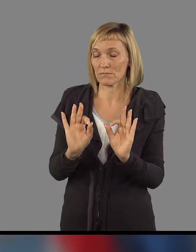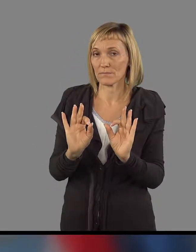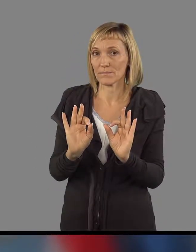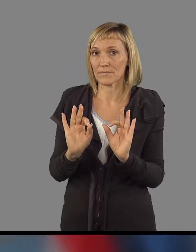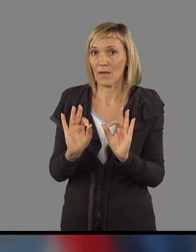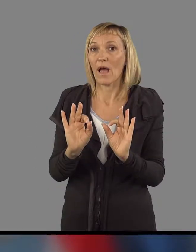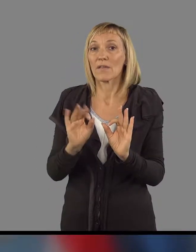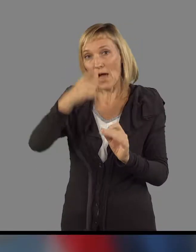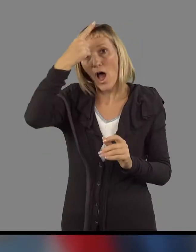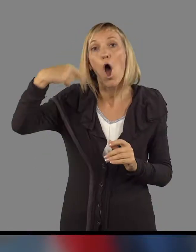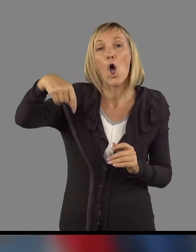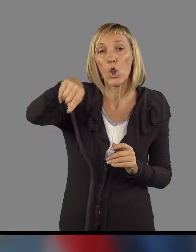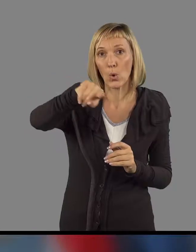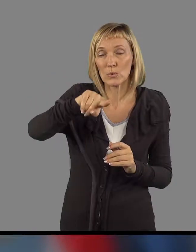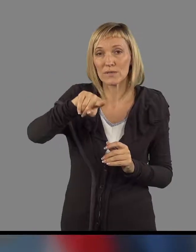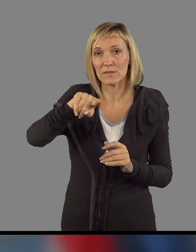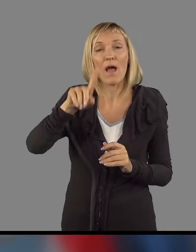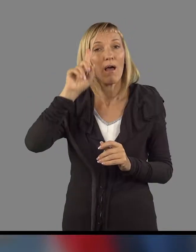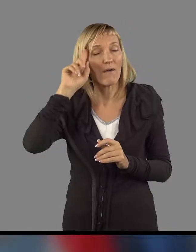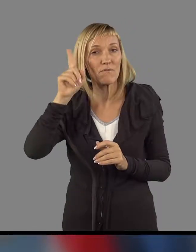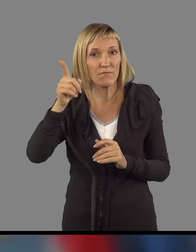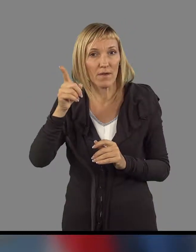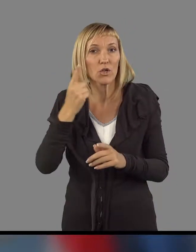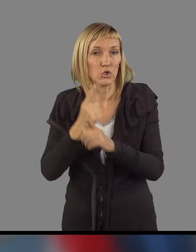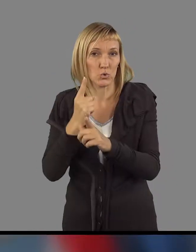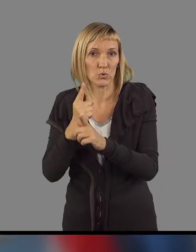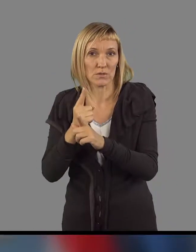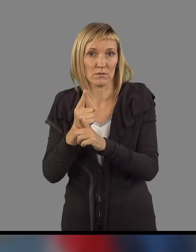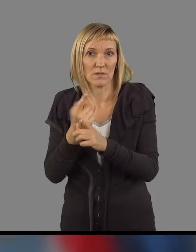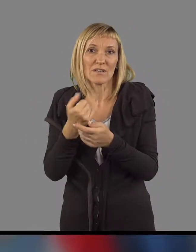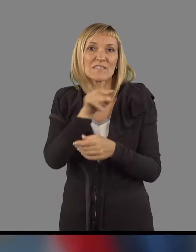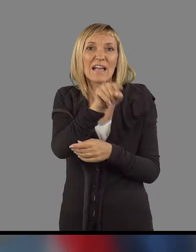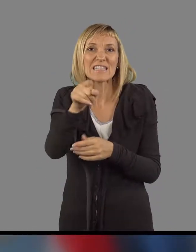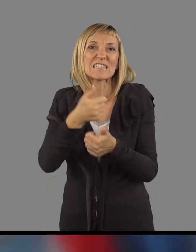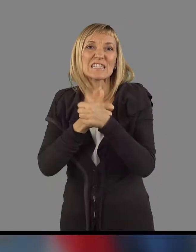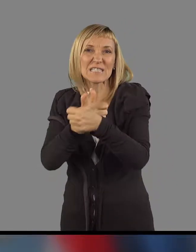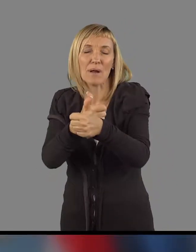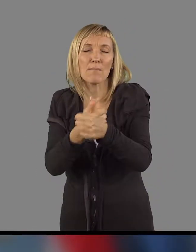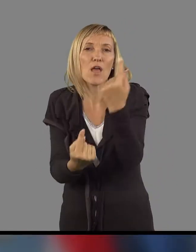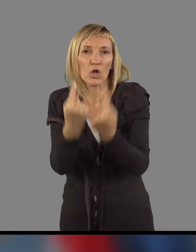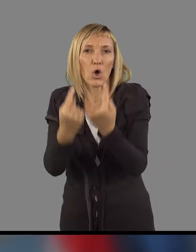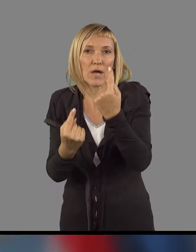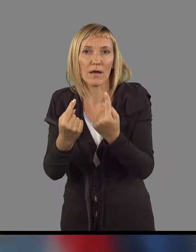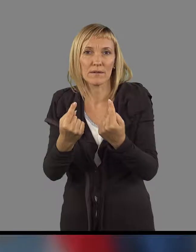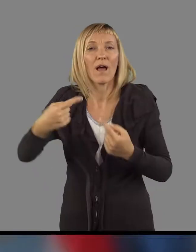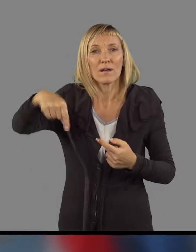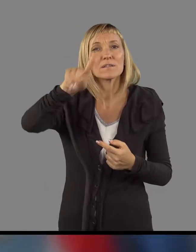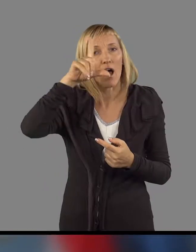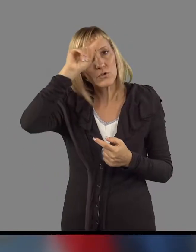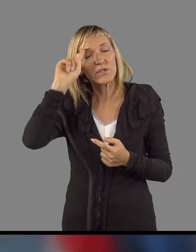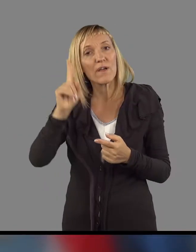da se državljanke in državljani zavedajo tudi vsaj tisti, ki spremljajo dogajanje, da se